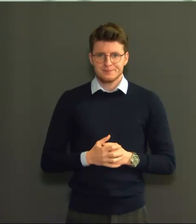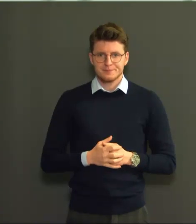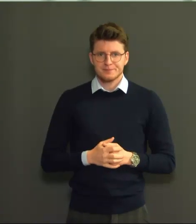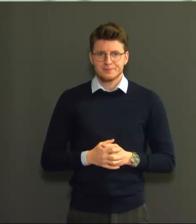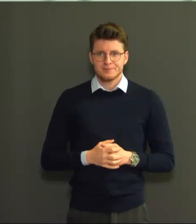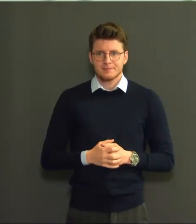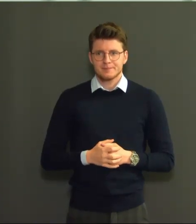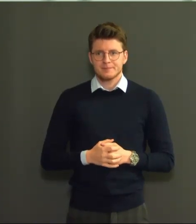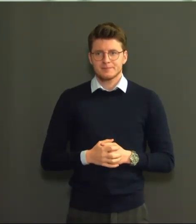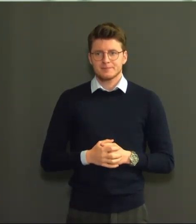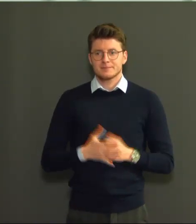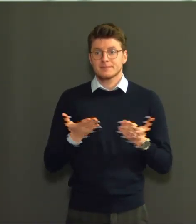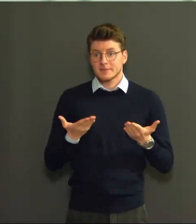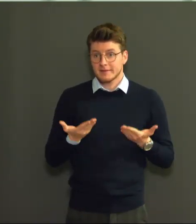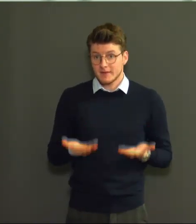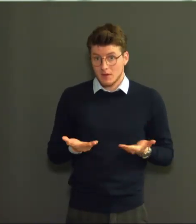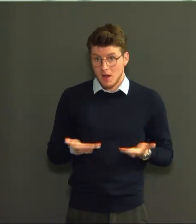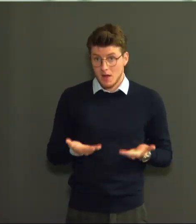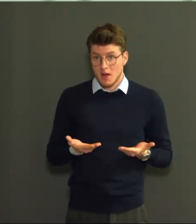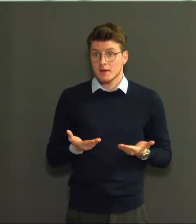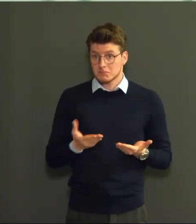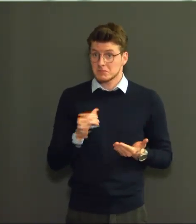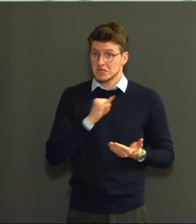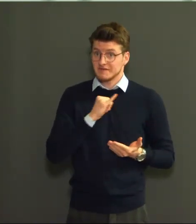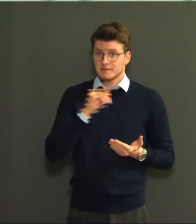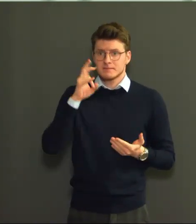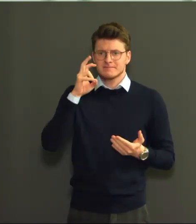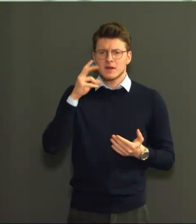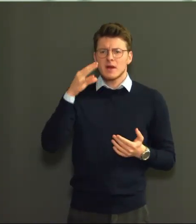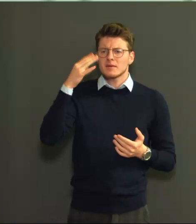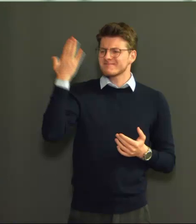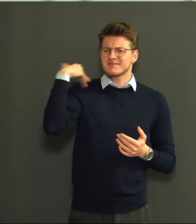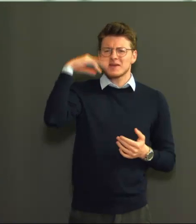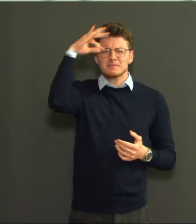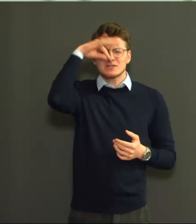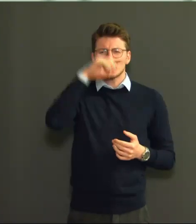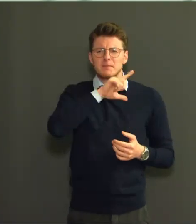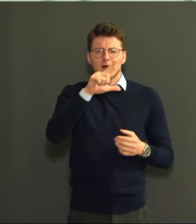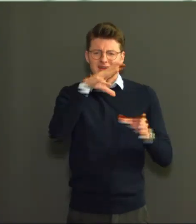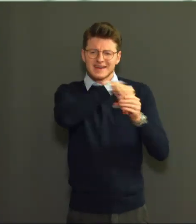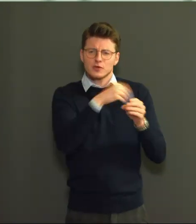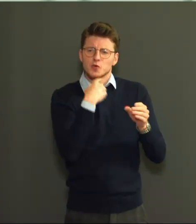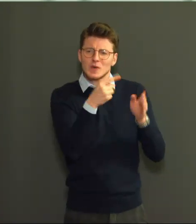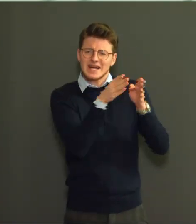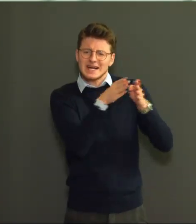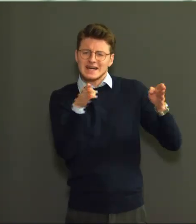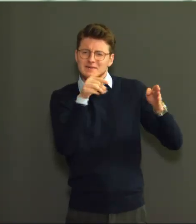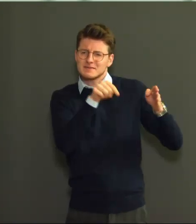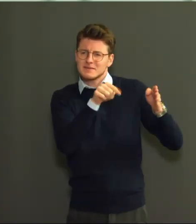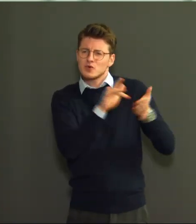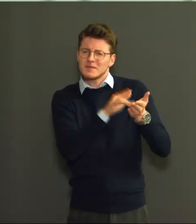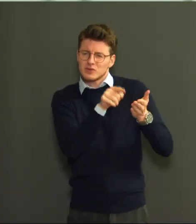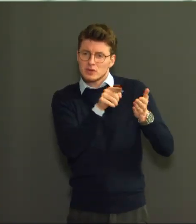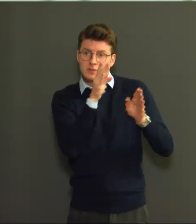Vanaf vandaag ligt Pinkster Maandag in de periode van het week gemiddelde, terwijl Hemelvaart nog in de